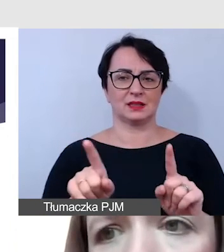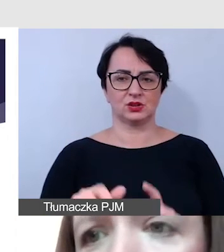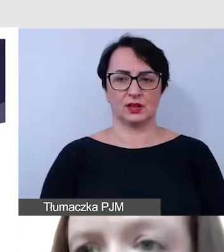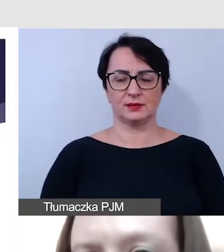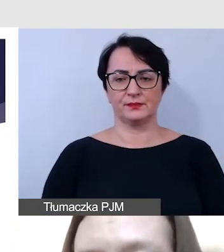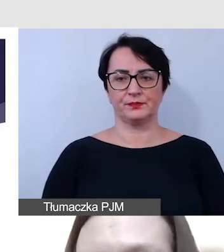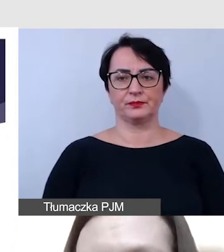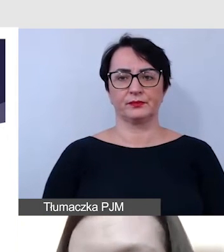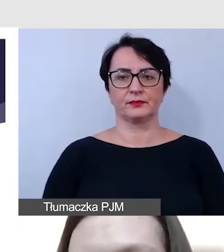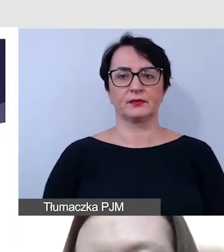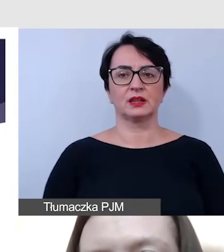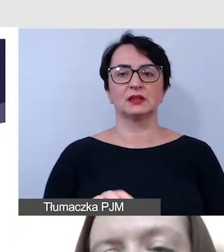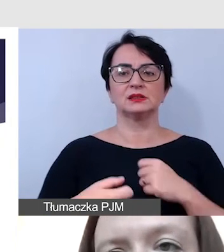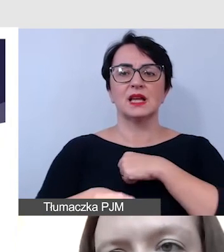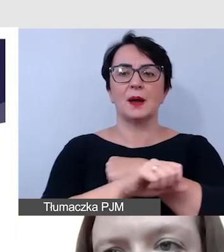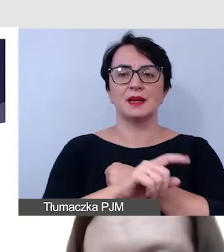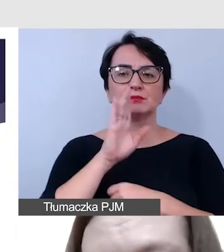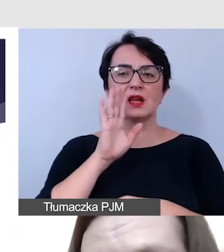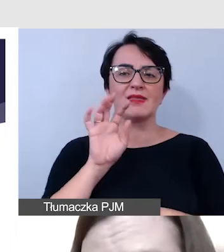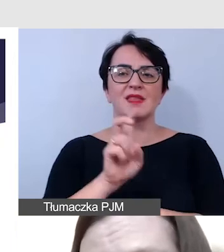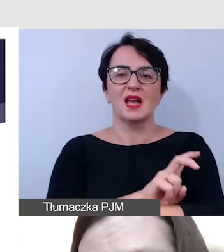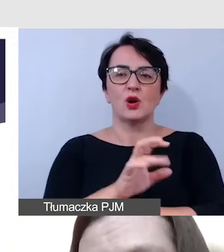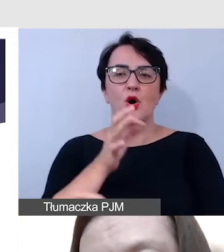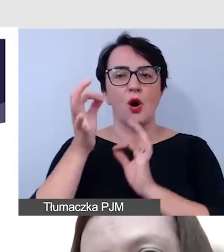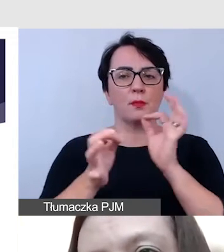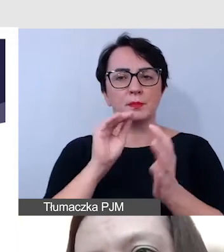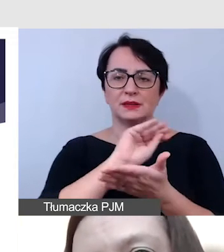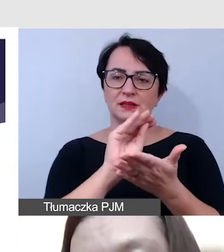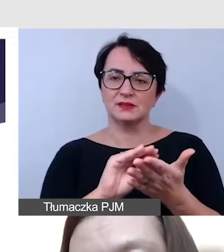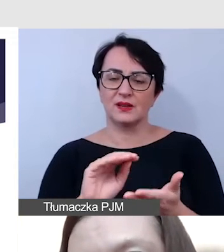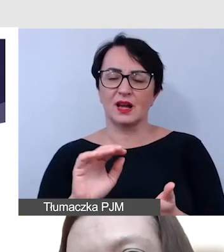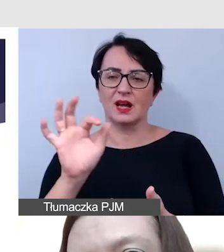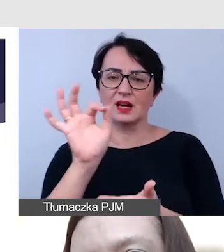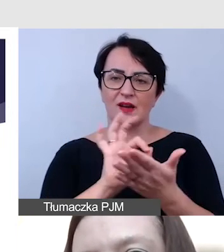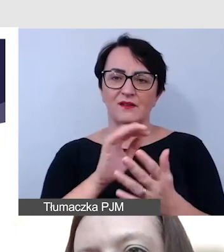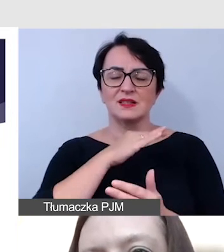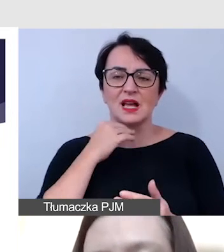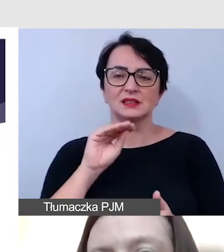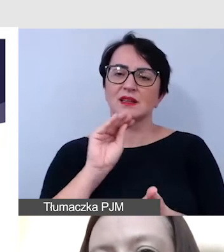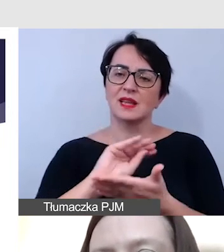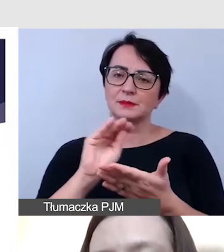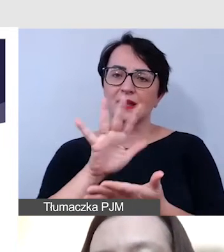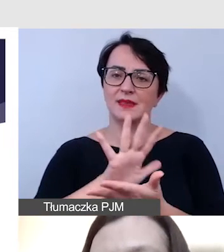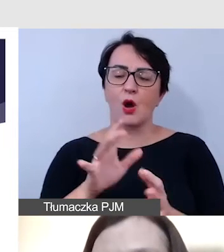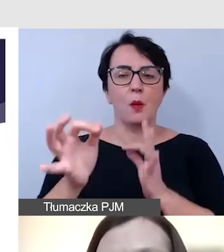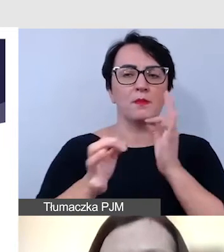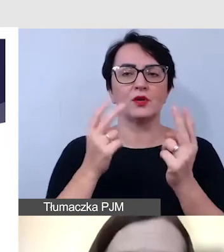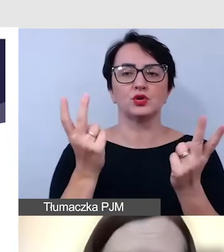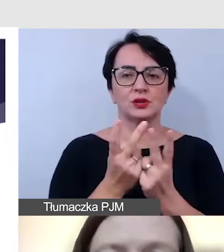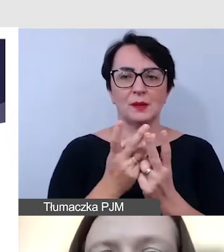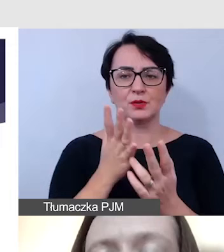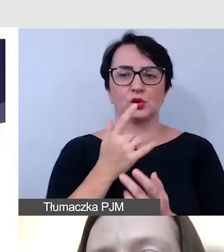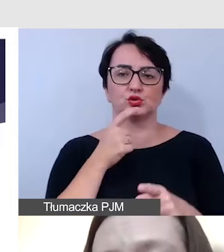Zamiast technicznie opisywać infografikę, wystarczy przedstawić tekst, który będzie mówił to samo, tylko